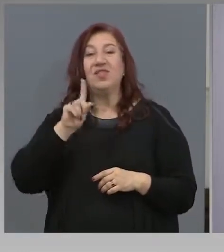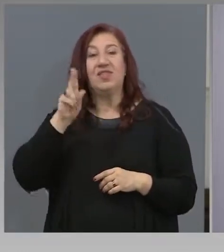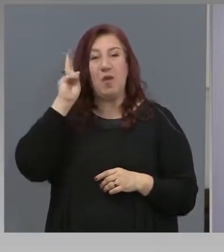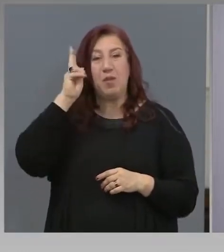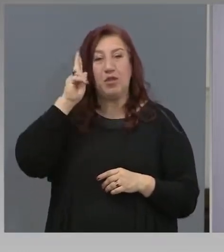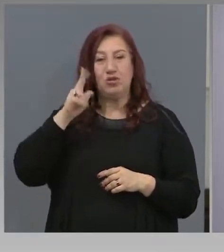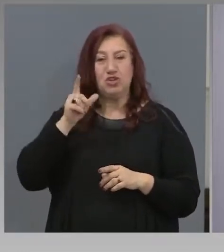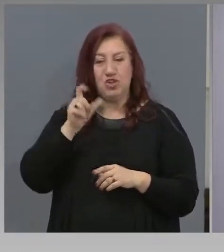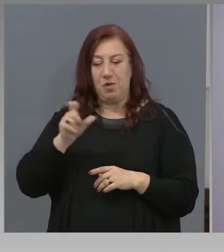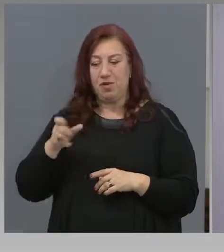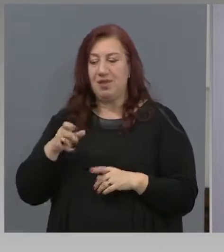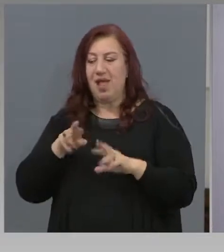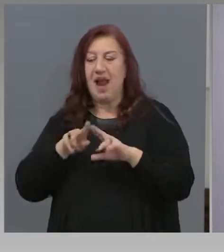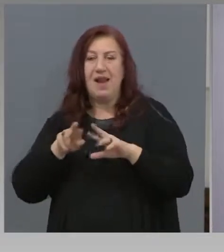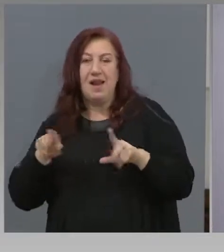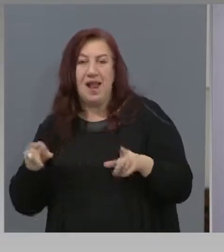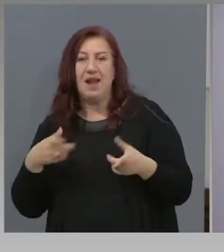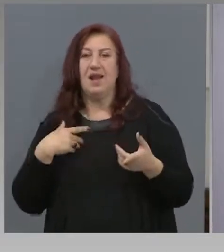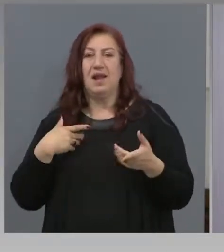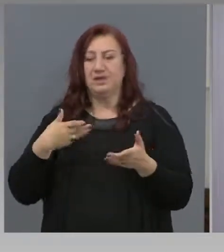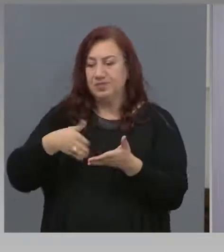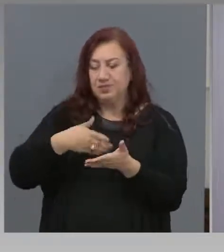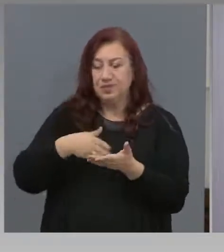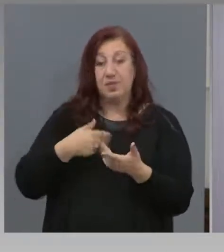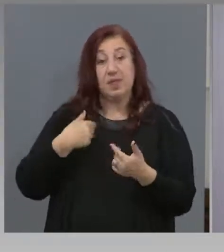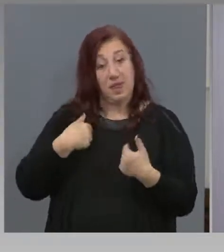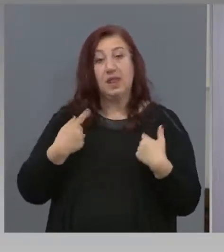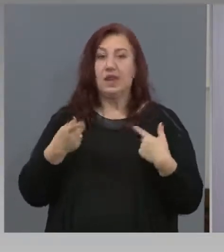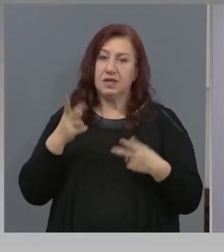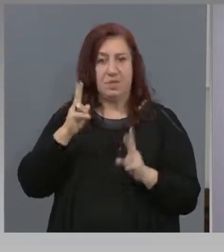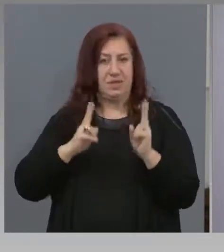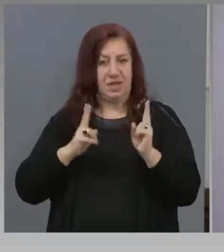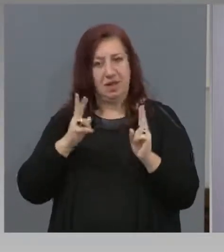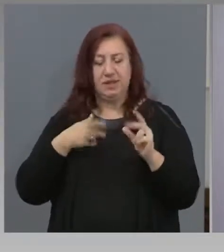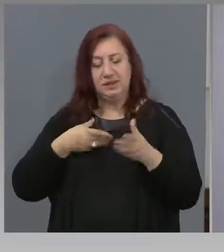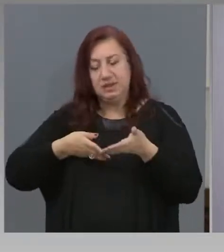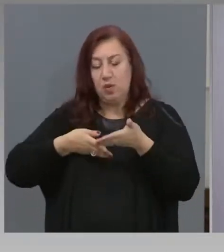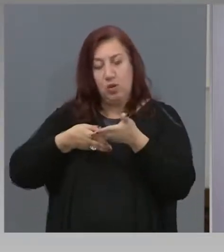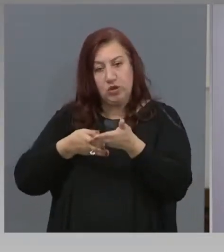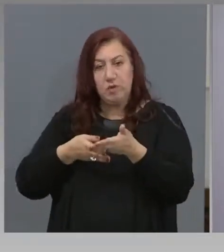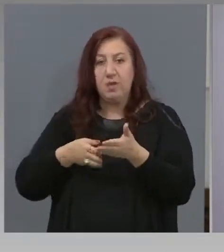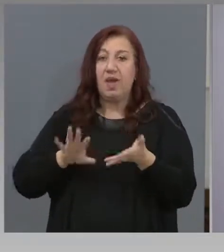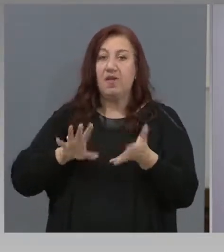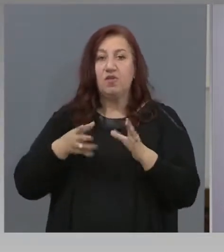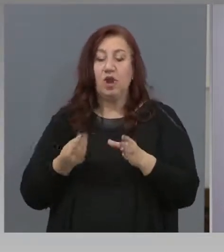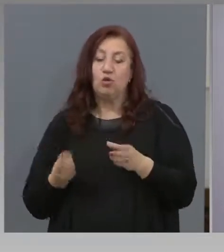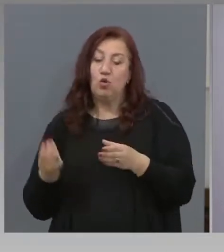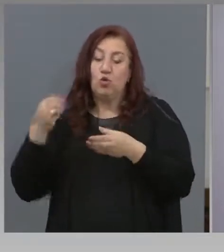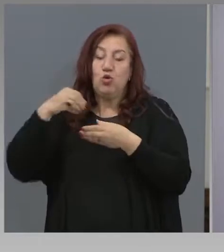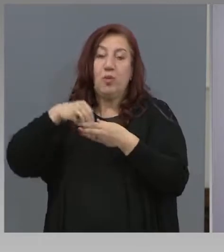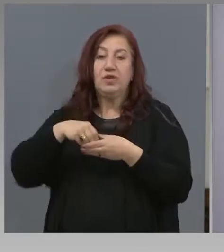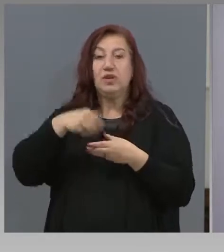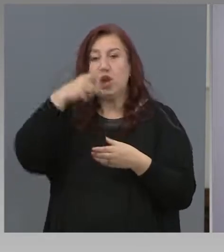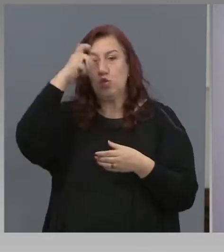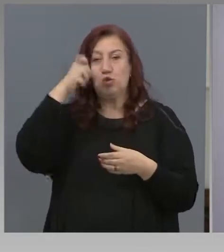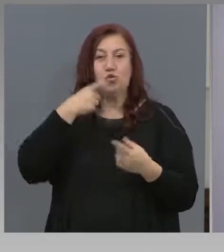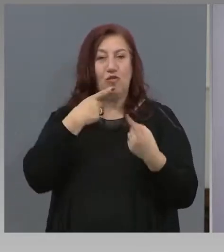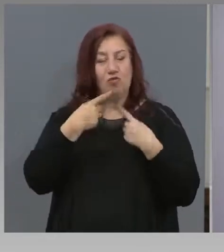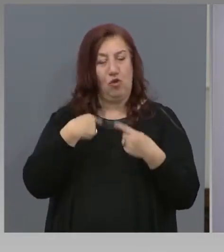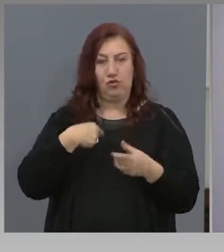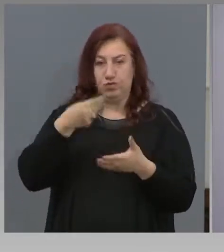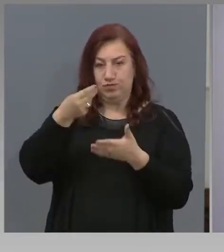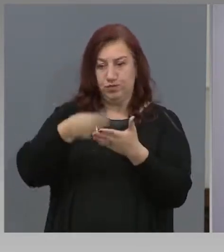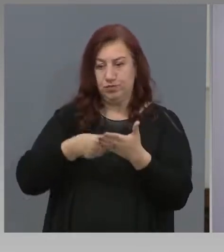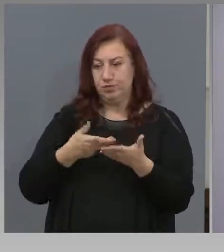предложение, което ние по принцип смятаме, подкрепяме и вероятно ще изключим анекс към колективния трудов договор,